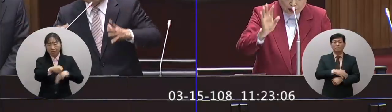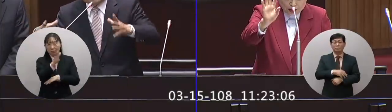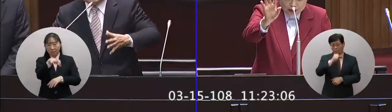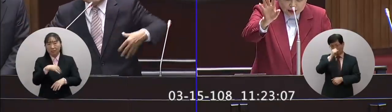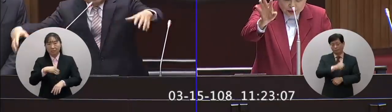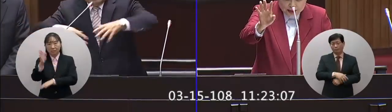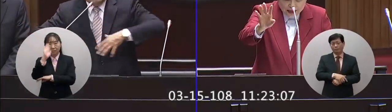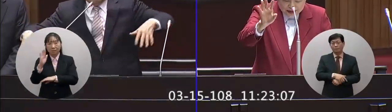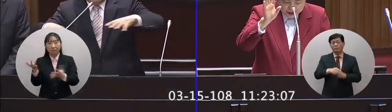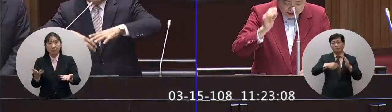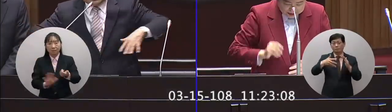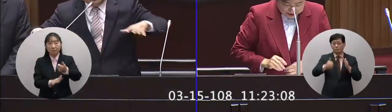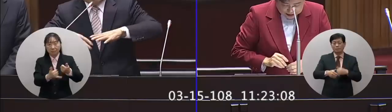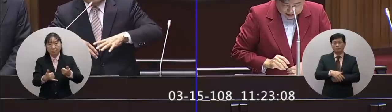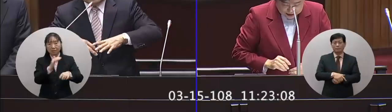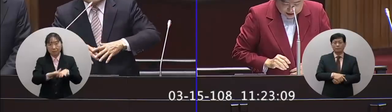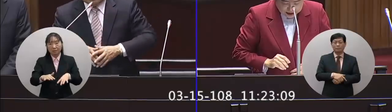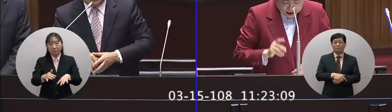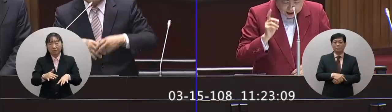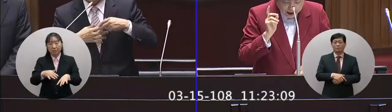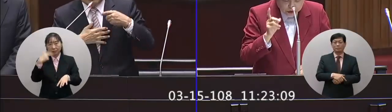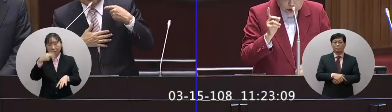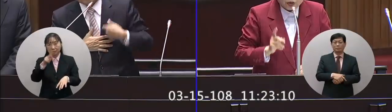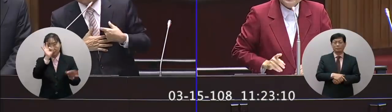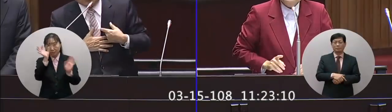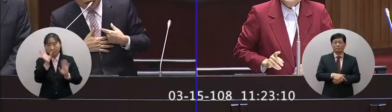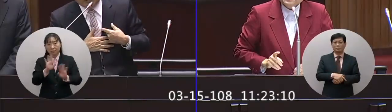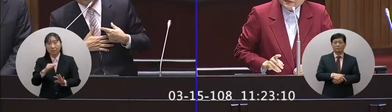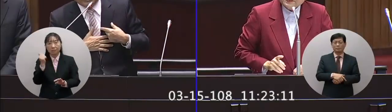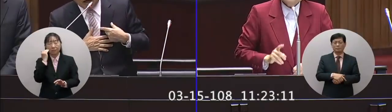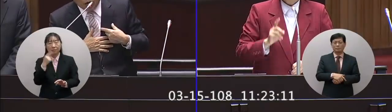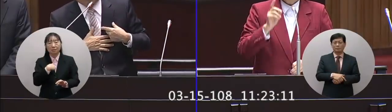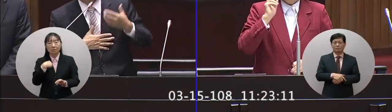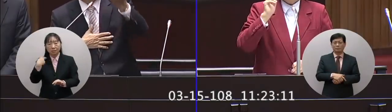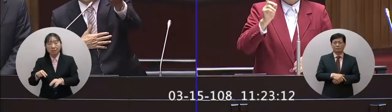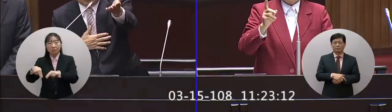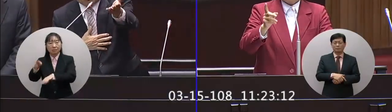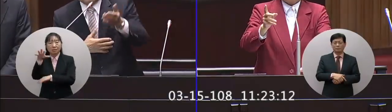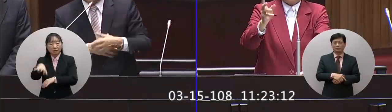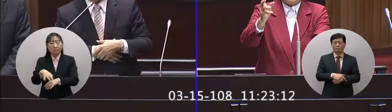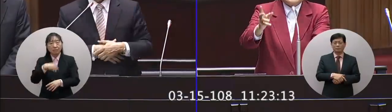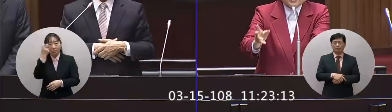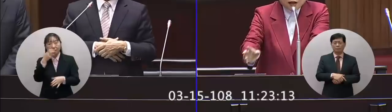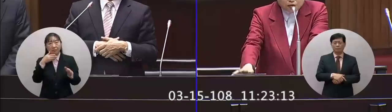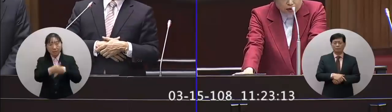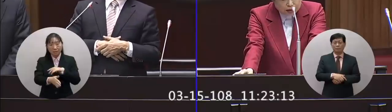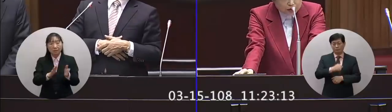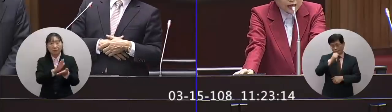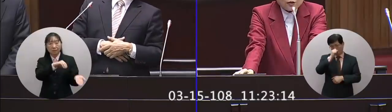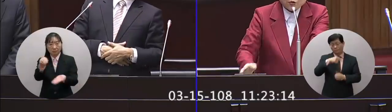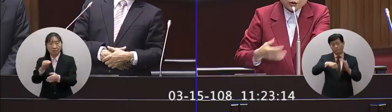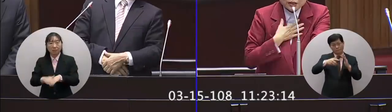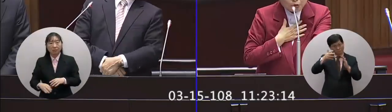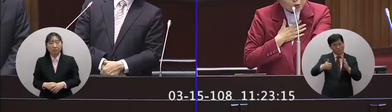委員主政的政務委員會審酌整個情況然後通過院會後就送貴院好